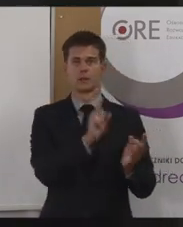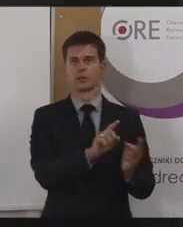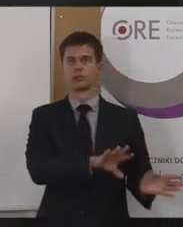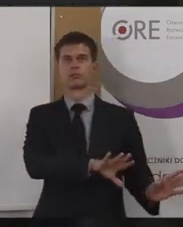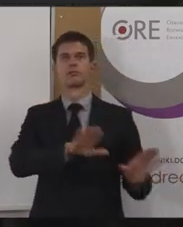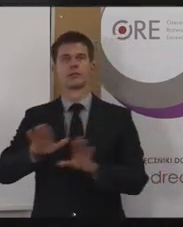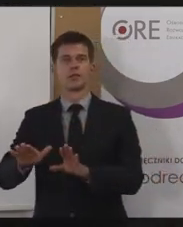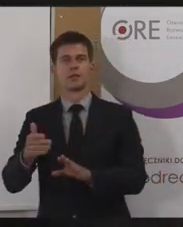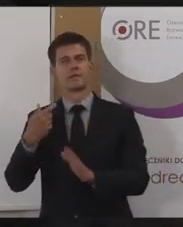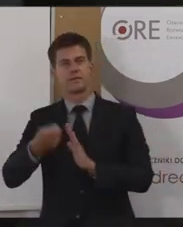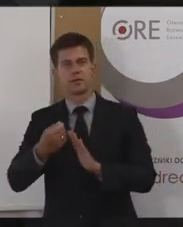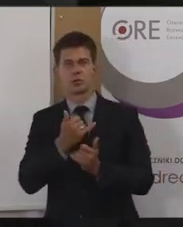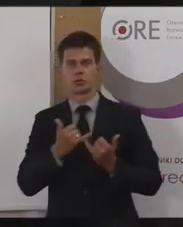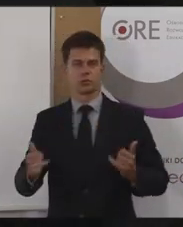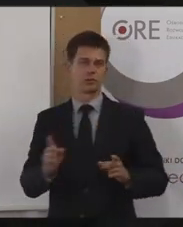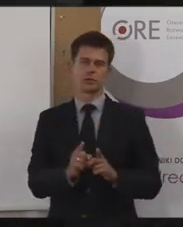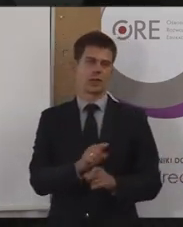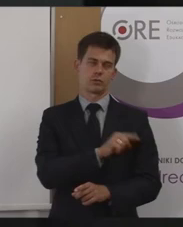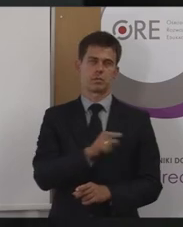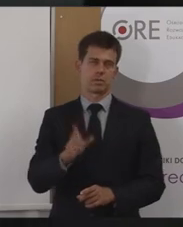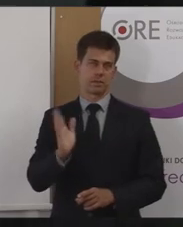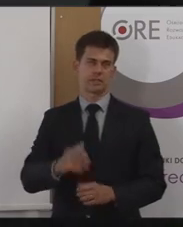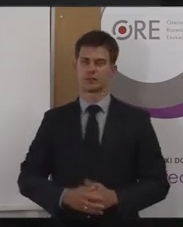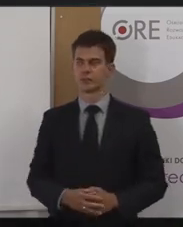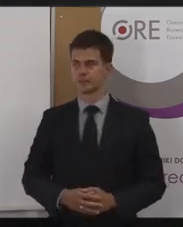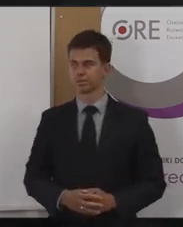filmy.